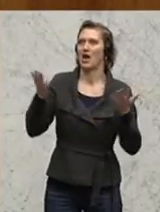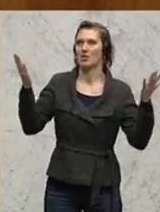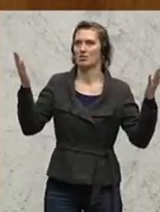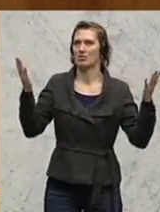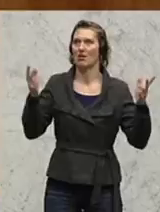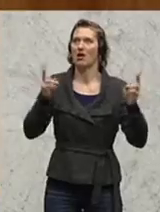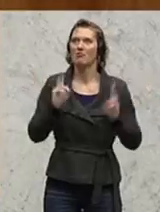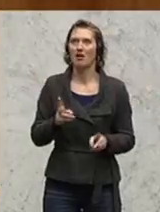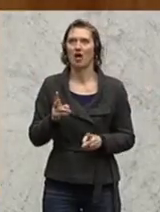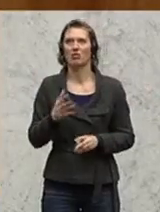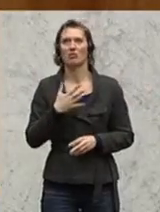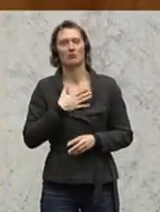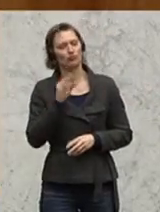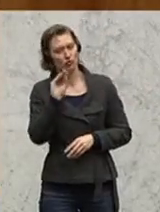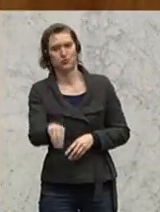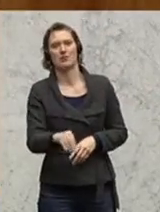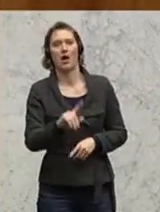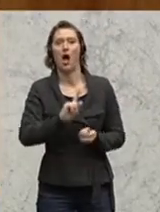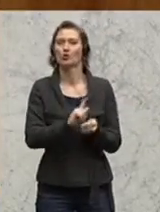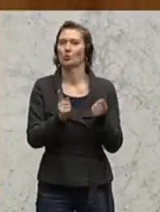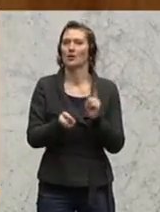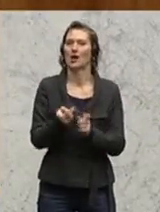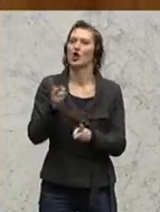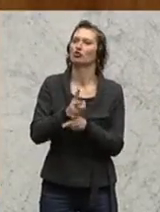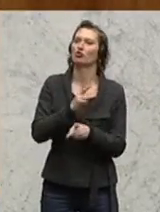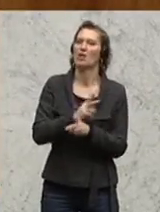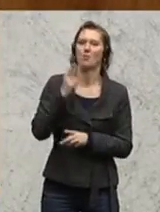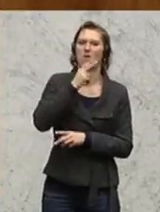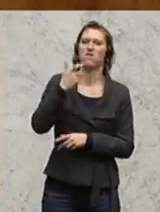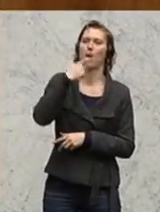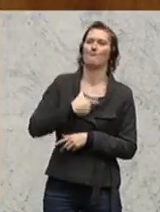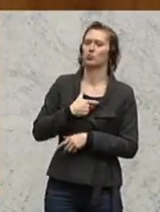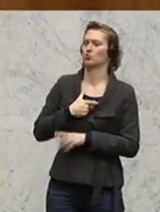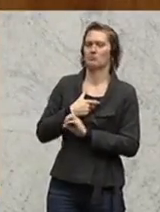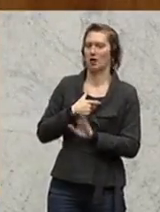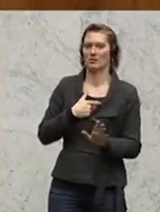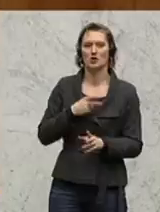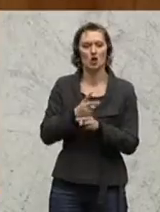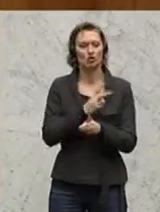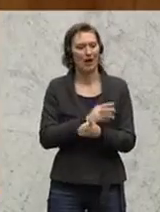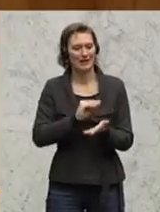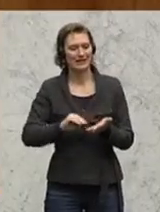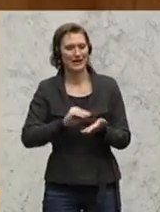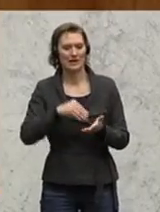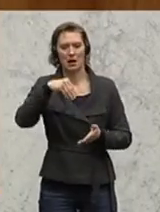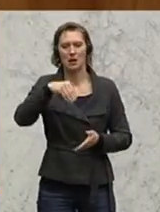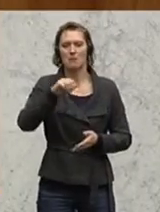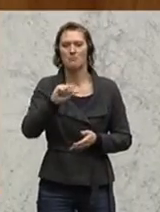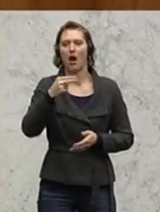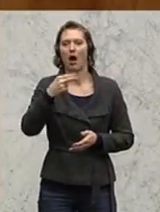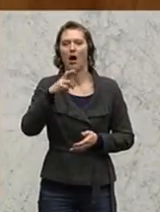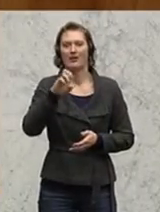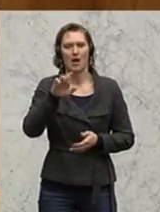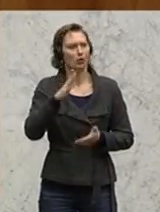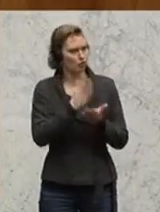macht eher großzügig als staatliche Bevormundung. Und Gott sei Dank hat Staatssekretär Mara dies richtig erkannt.